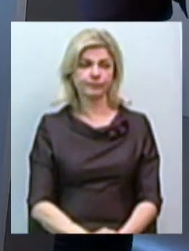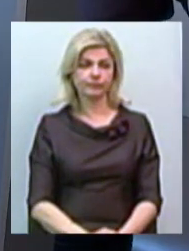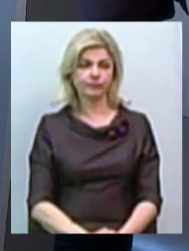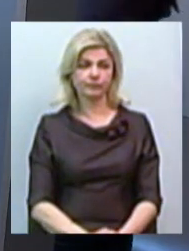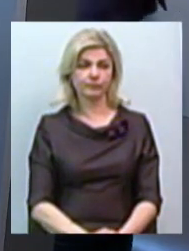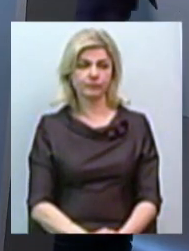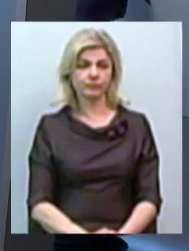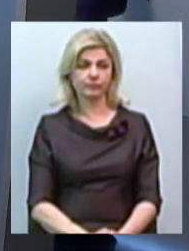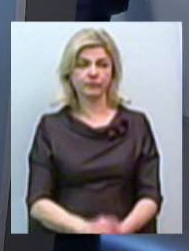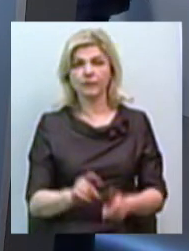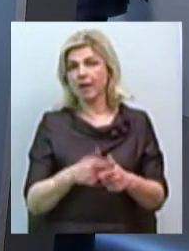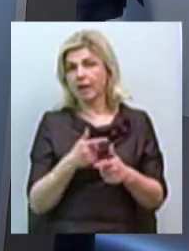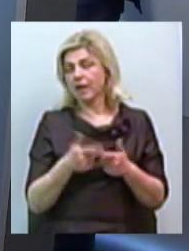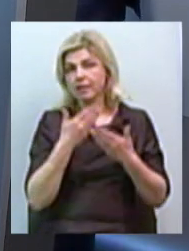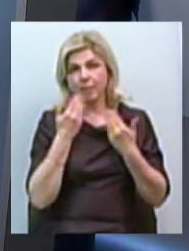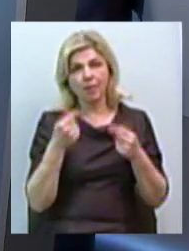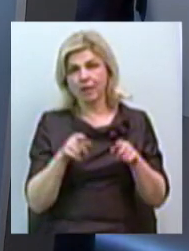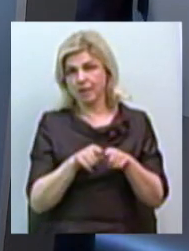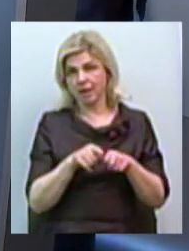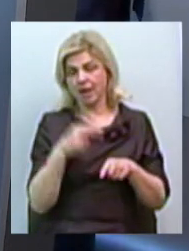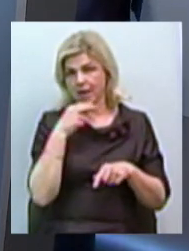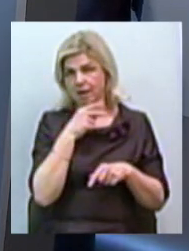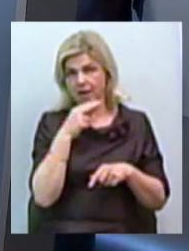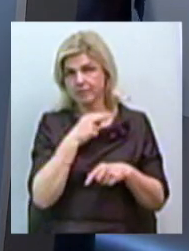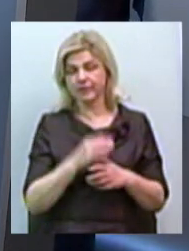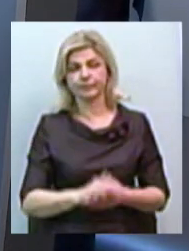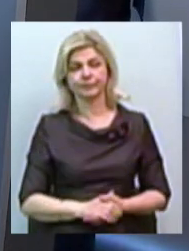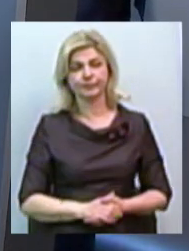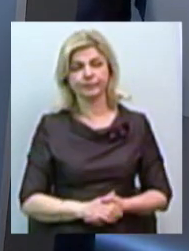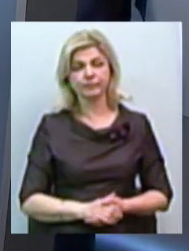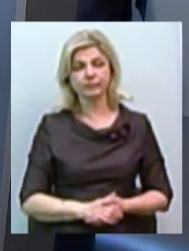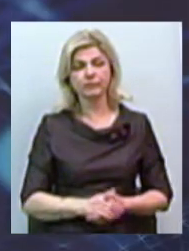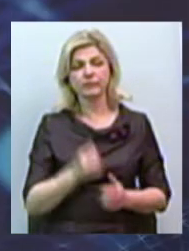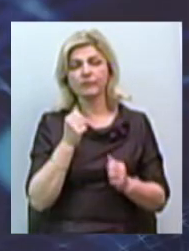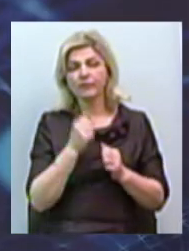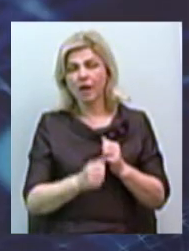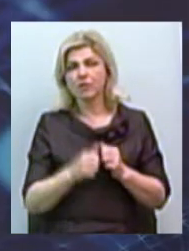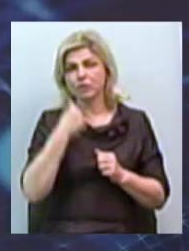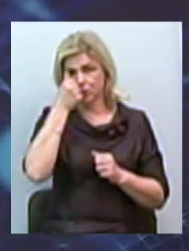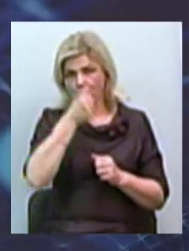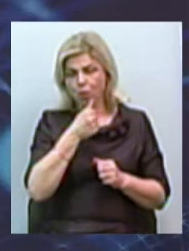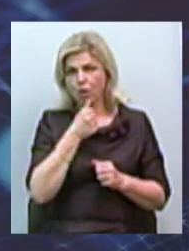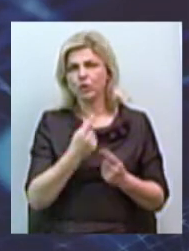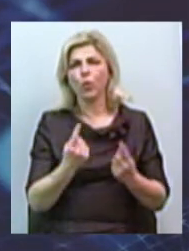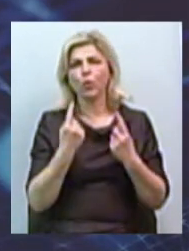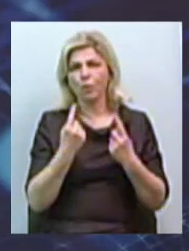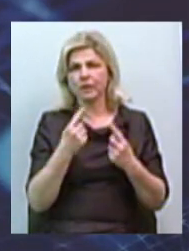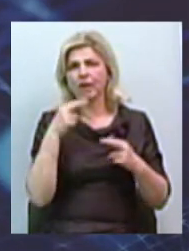Чи немає таких ликів взагалі? Каждий год идет большими фармацевтическими компаниями